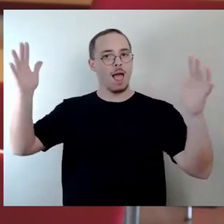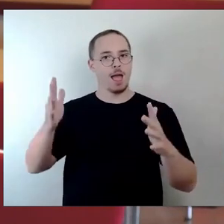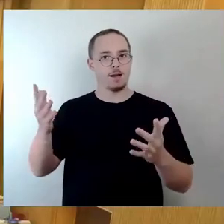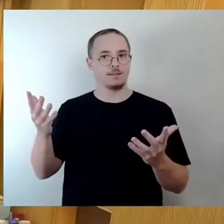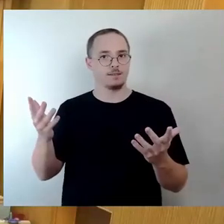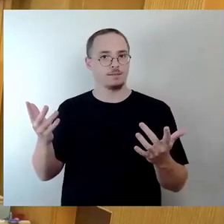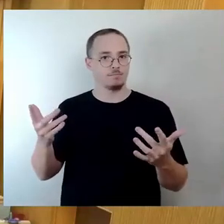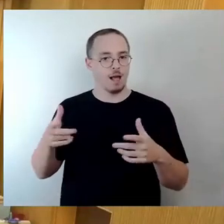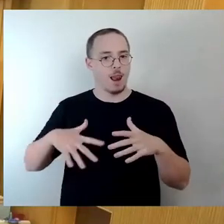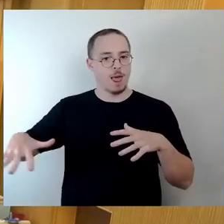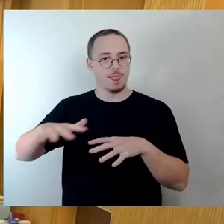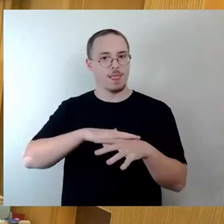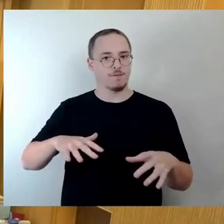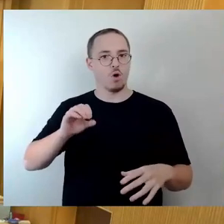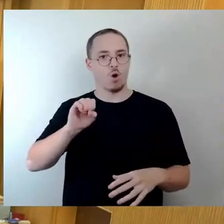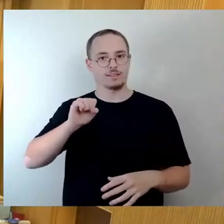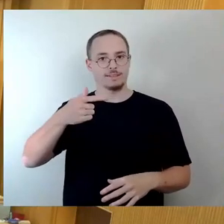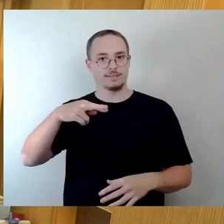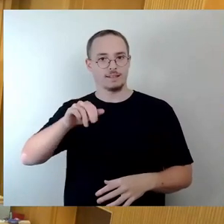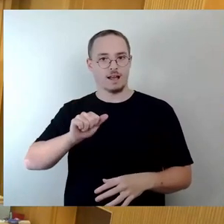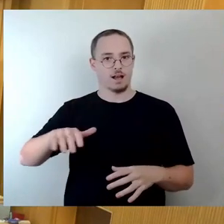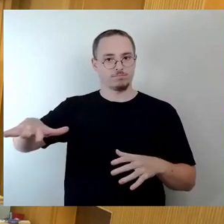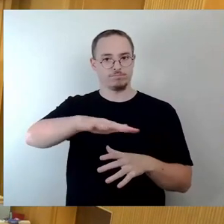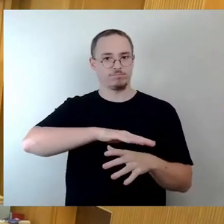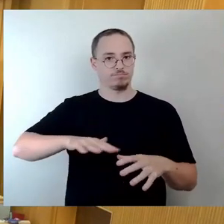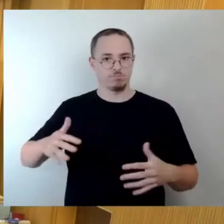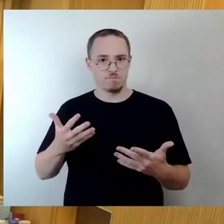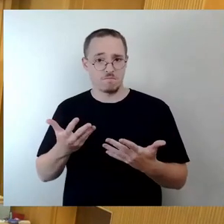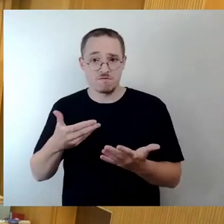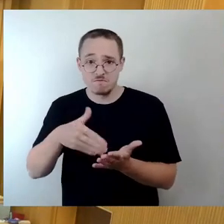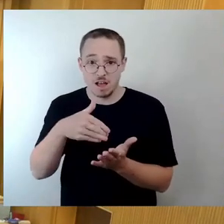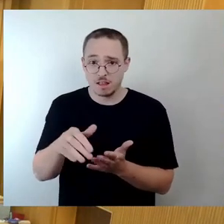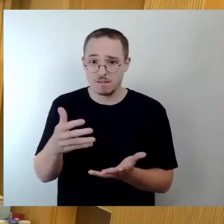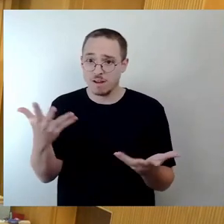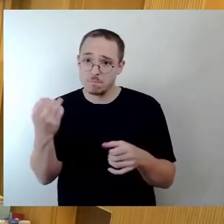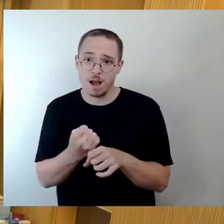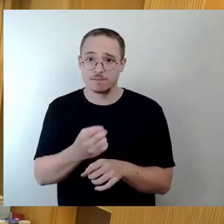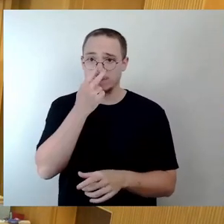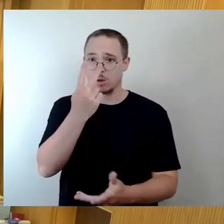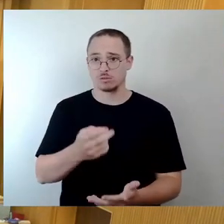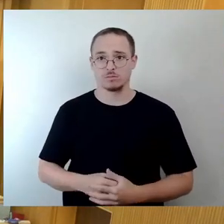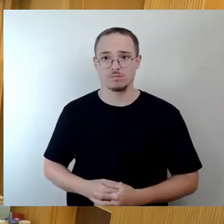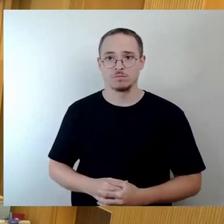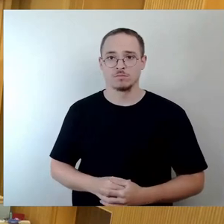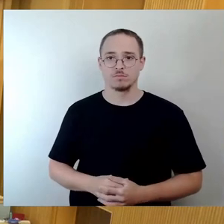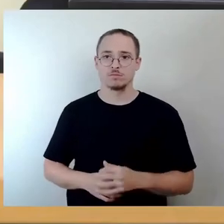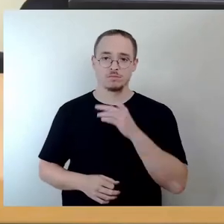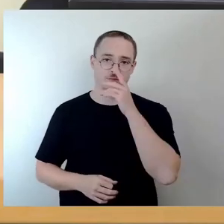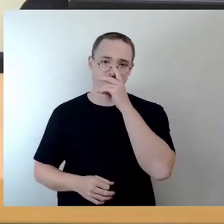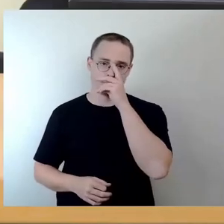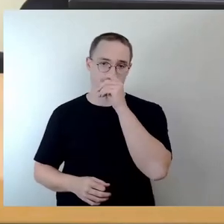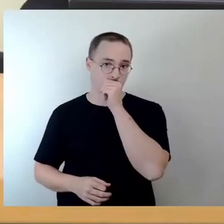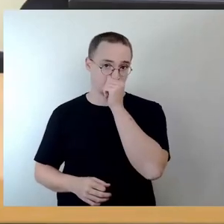Okay, die Frage wurde ich in Vertretung des Oberbürgermeisters auch mit zur Beantwortung